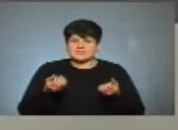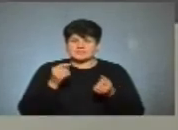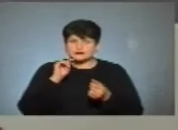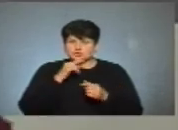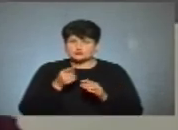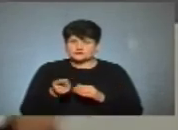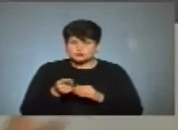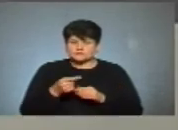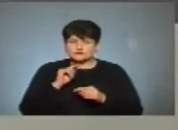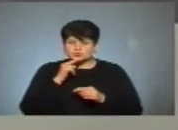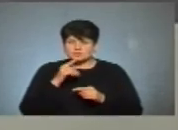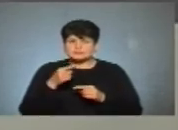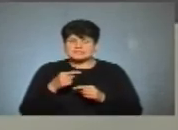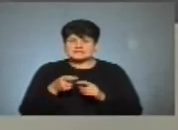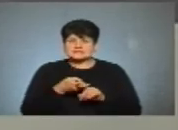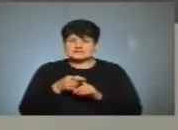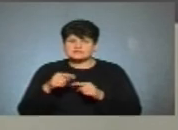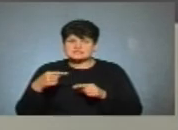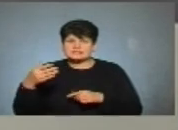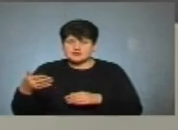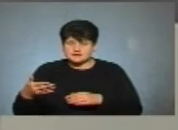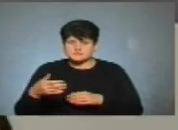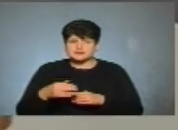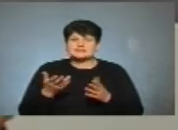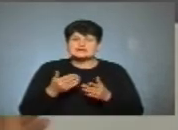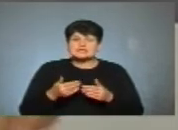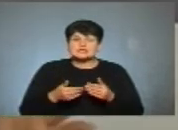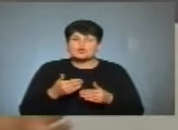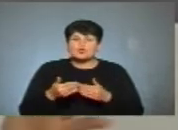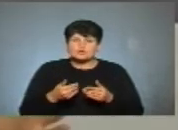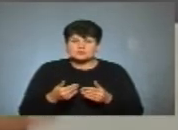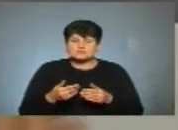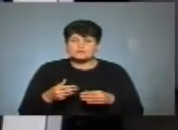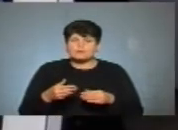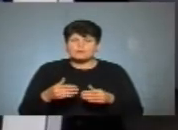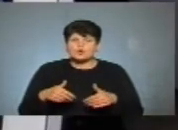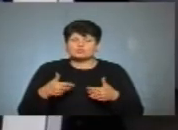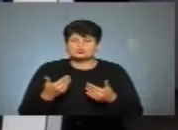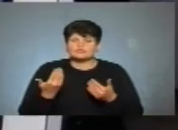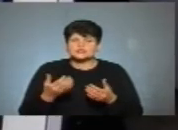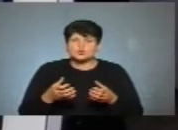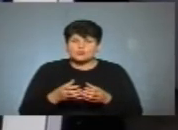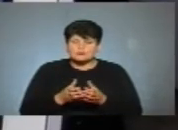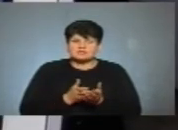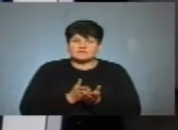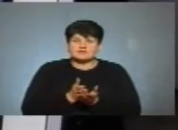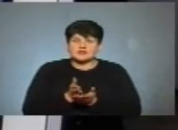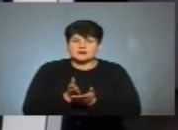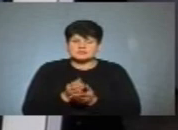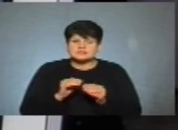Тернополя, тому що від економіки залежить все далі. Які кроки пропонує ваша команда в напрямку